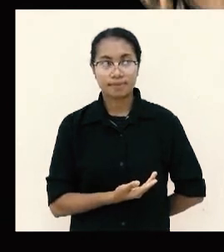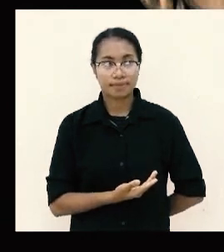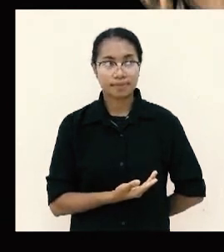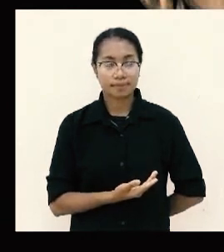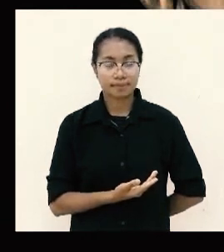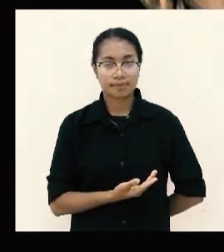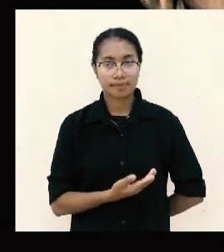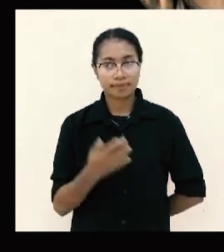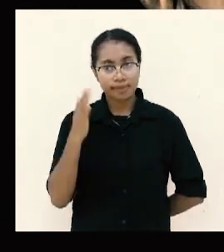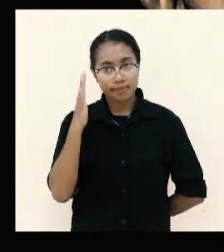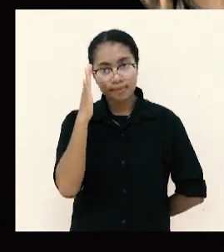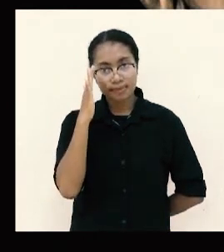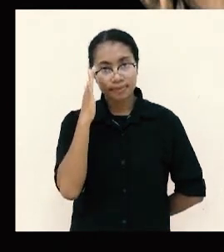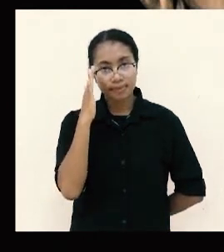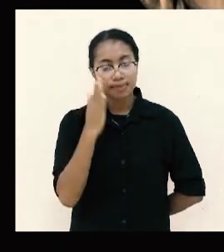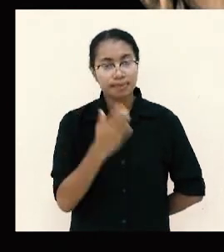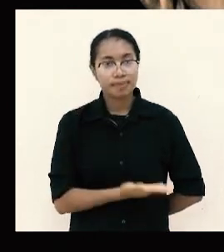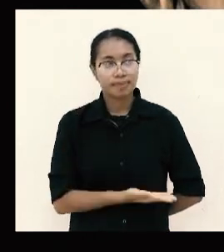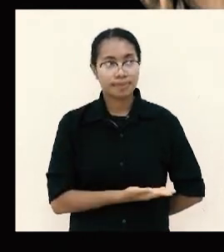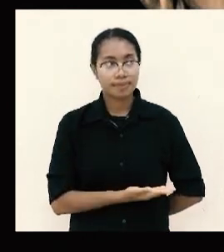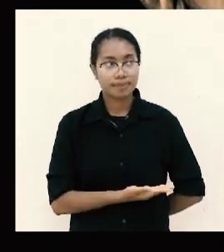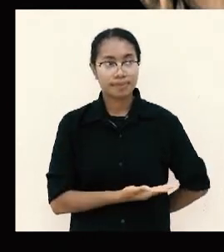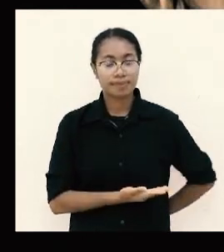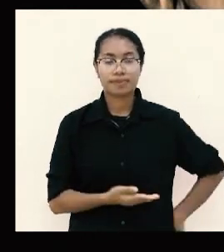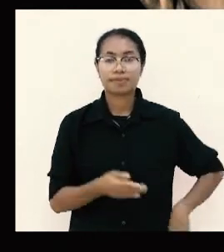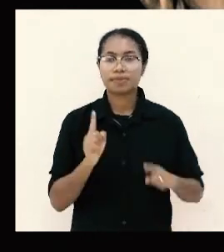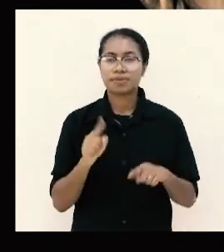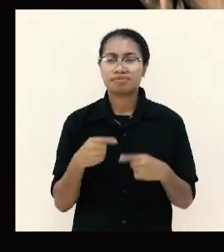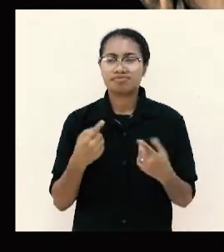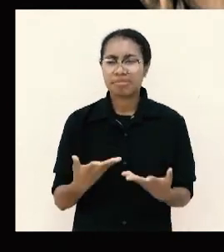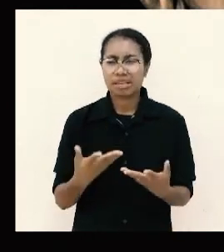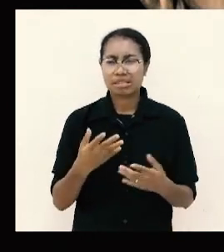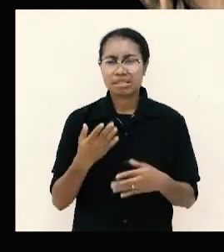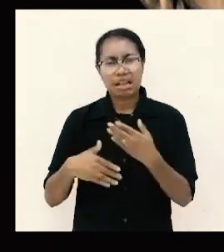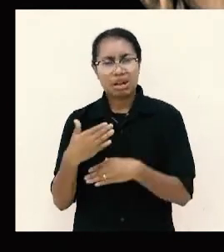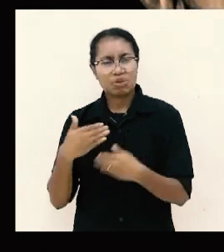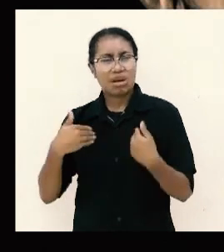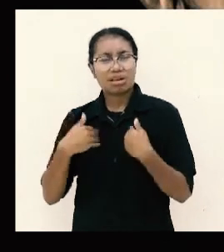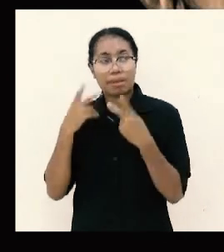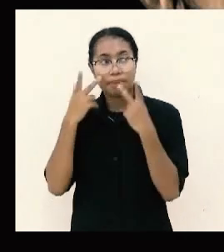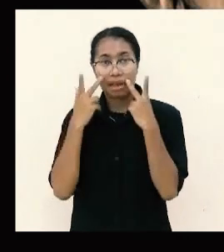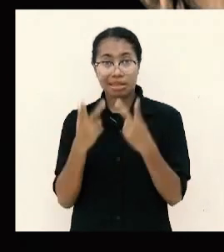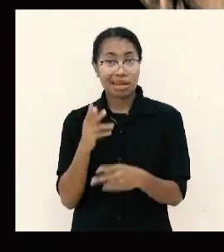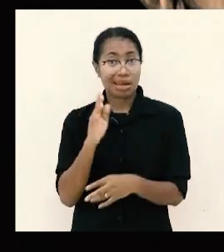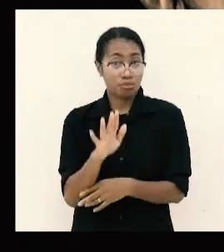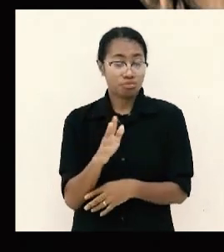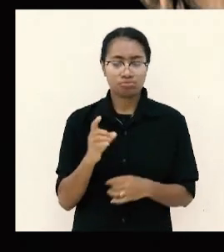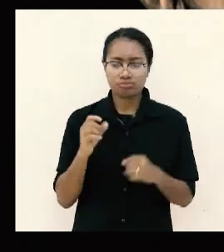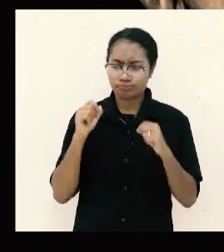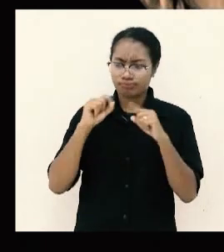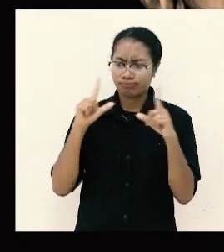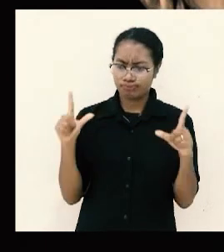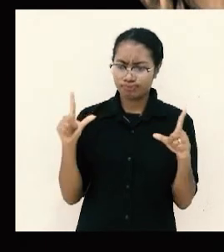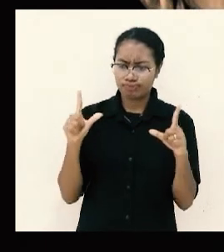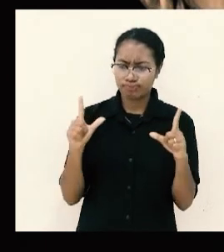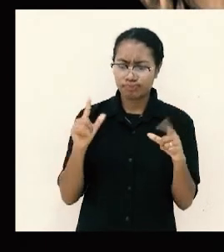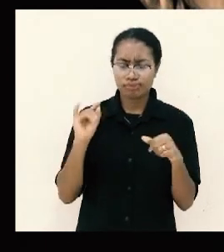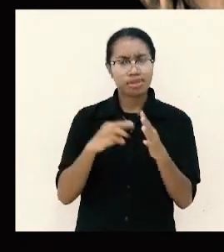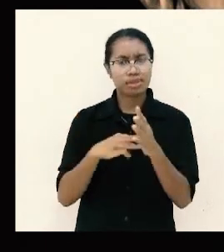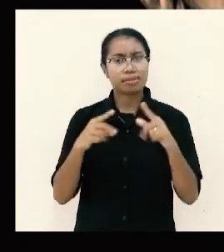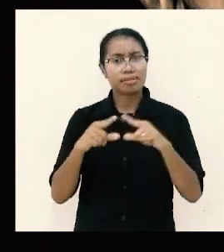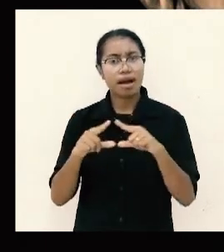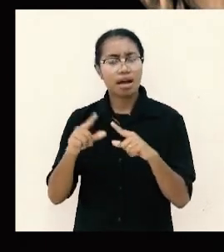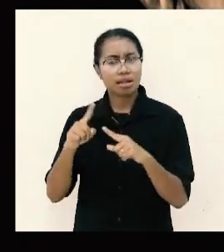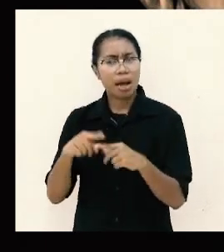aku memang selalu ada perhatianmu harus sadar jemaat Filipi sangat mempertikan dia